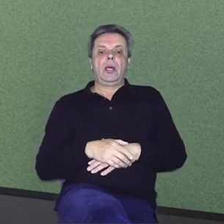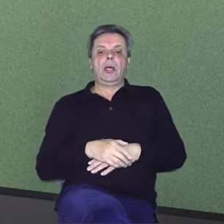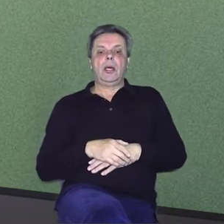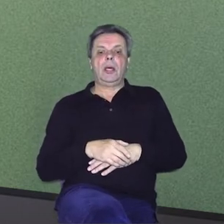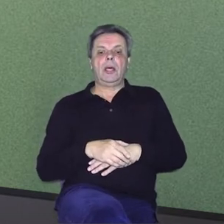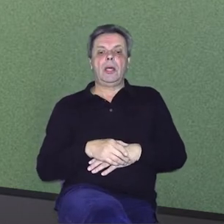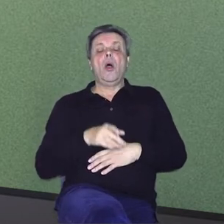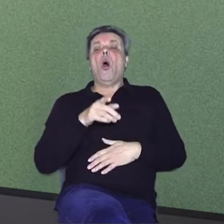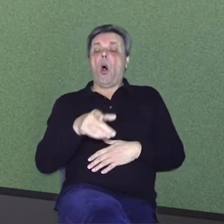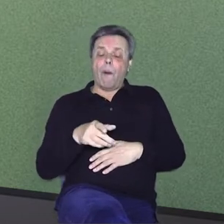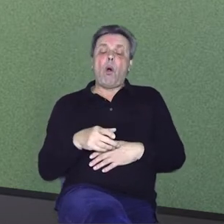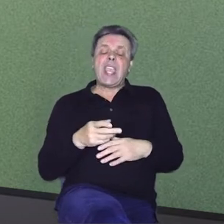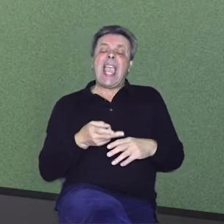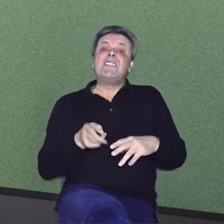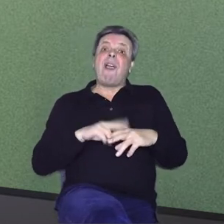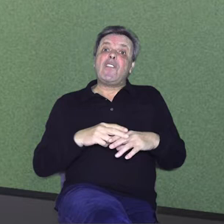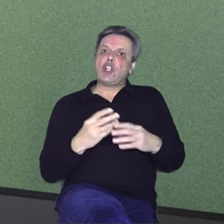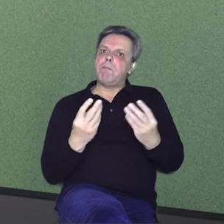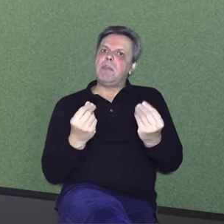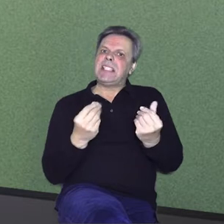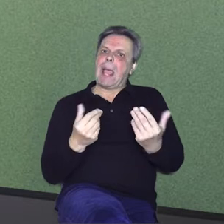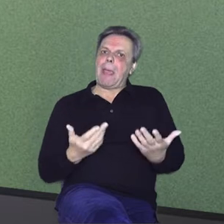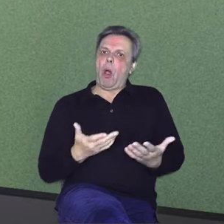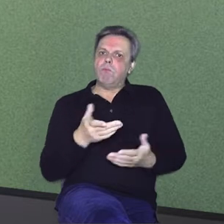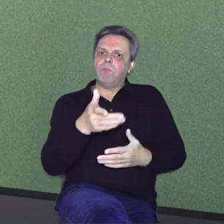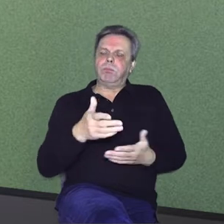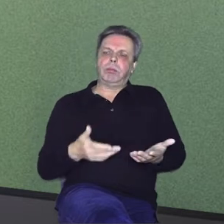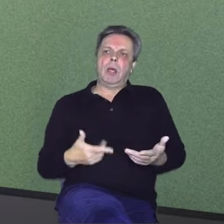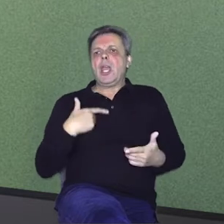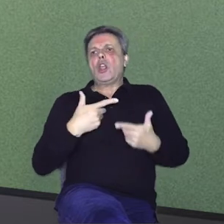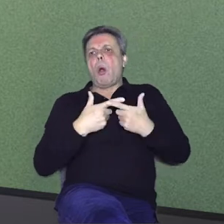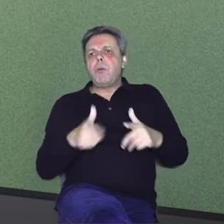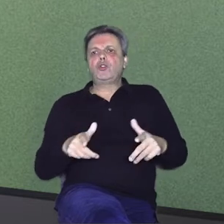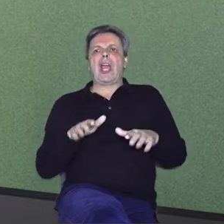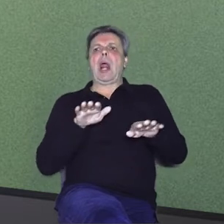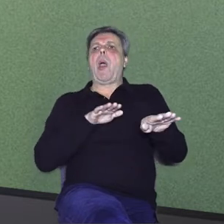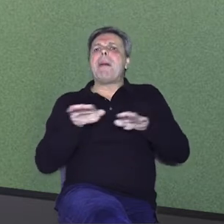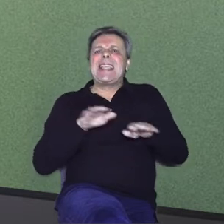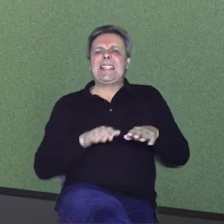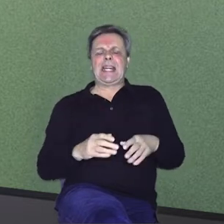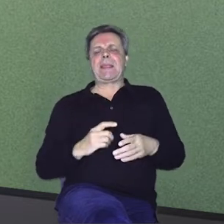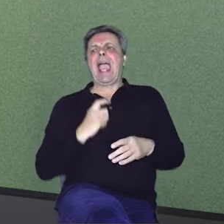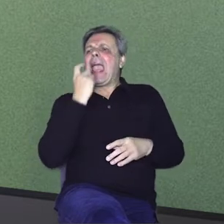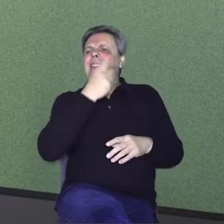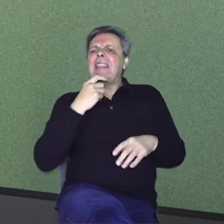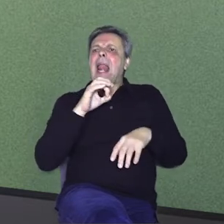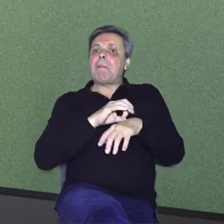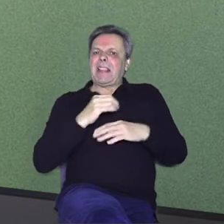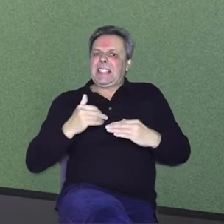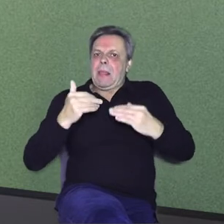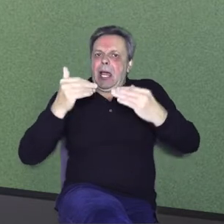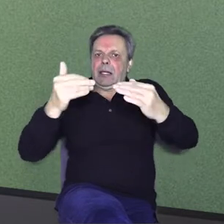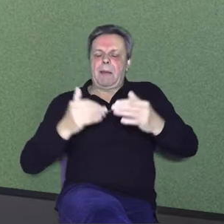cijenjenije i cijenjenije u zdravstvu u zadnje vrijeme. Sad su dopuštena je ta magisteriranja i tako I magisteriranja i